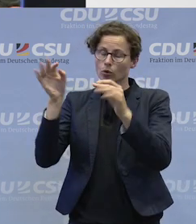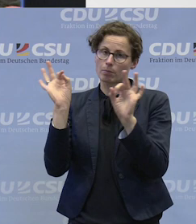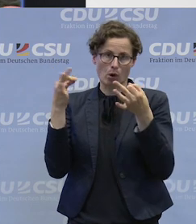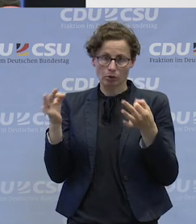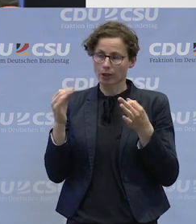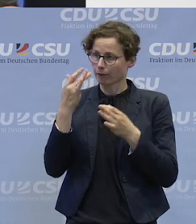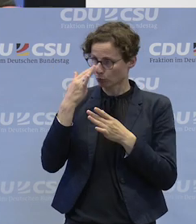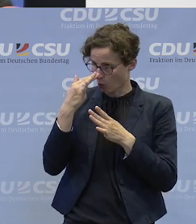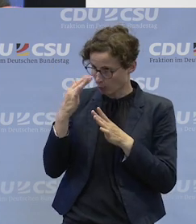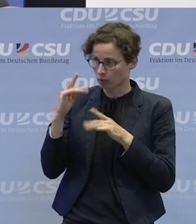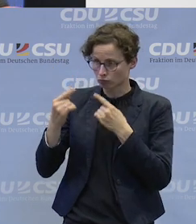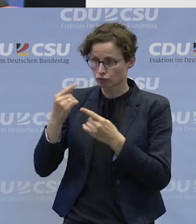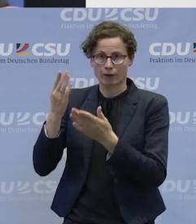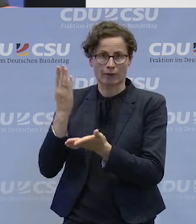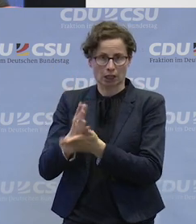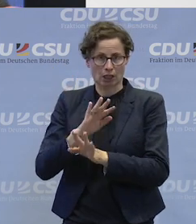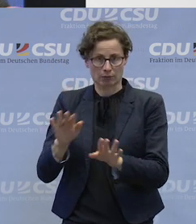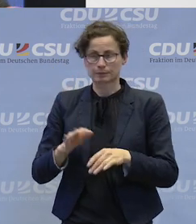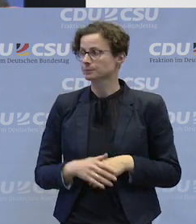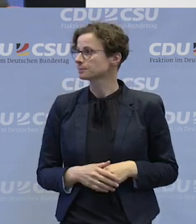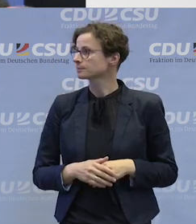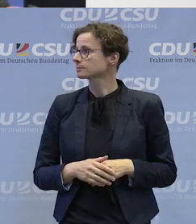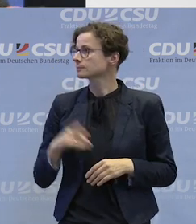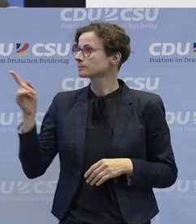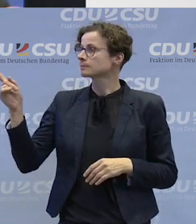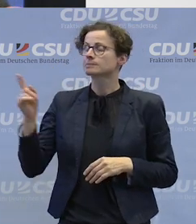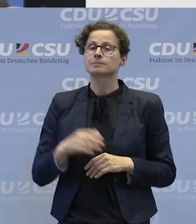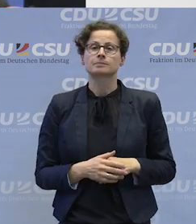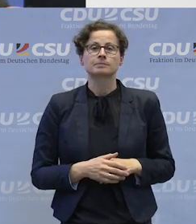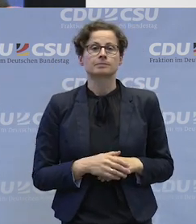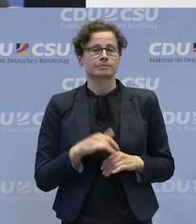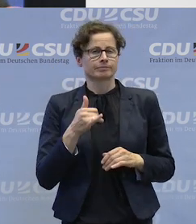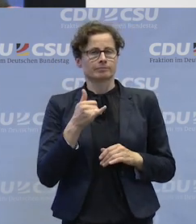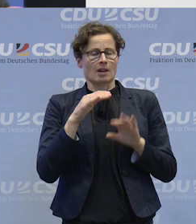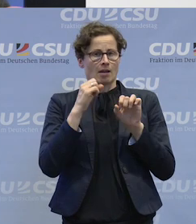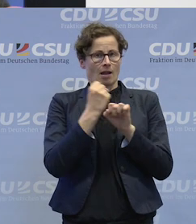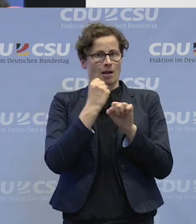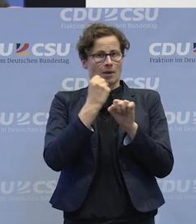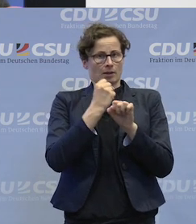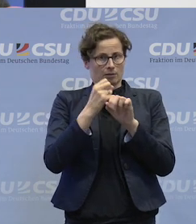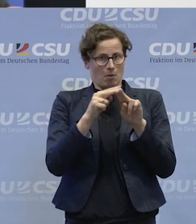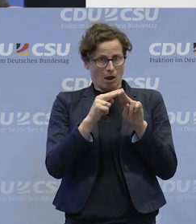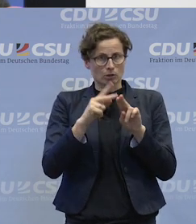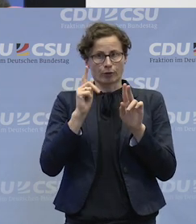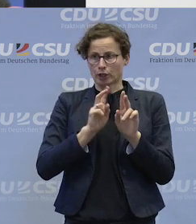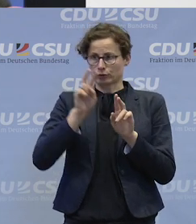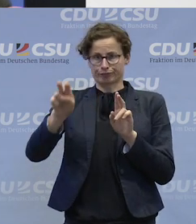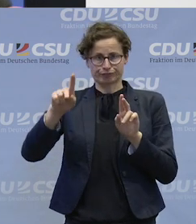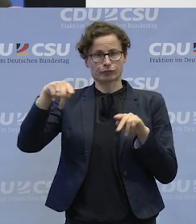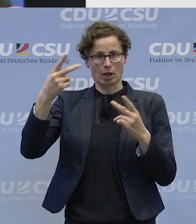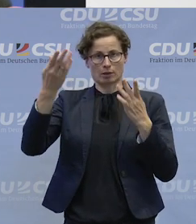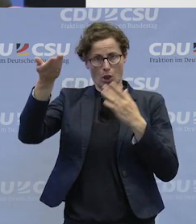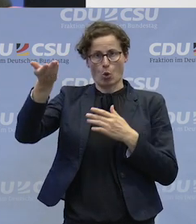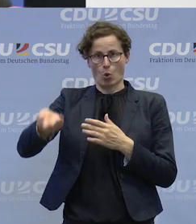wunderbar. Sie haben ja tatsächlich so auf dem allgemeinen Arbeitsmarkt ja ein Entgelt verdient und wie jeder den Arbeitsplatz